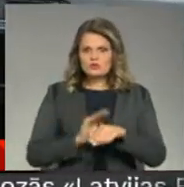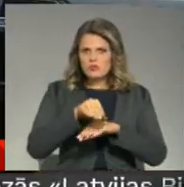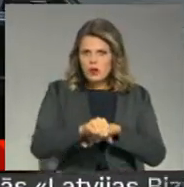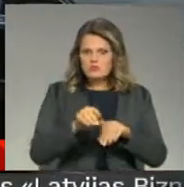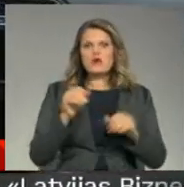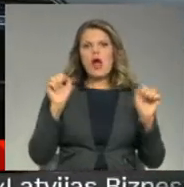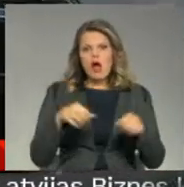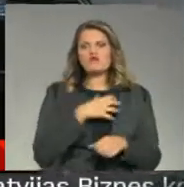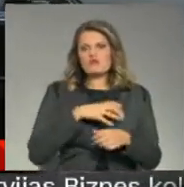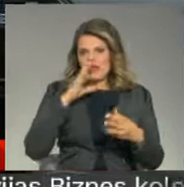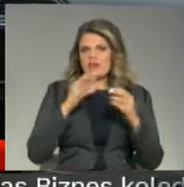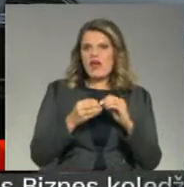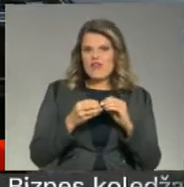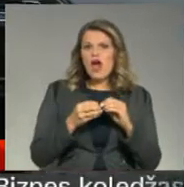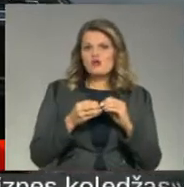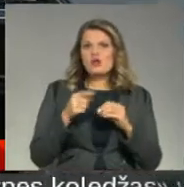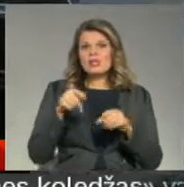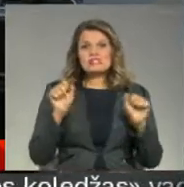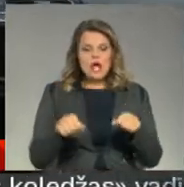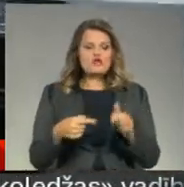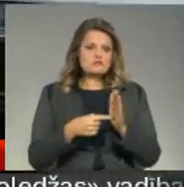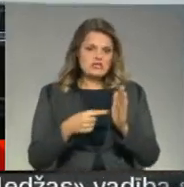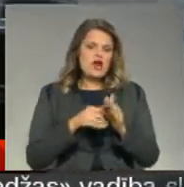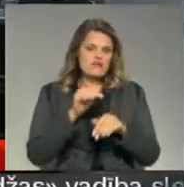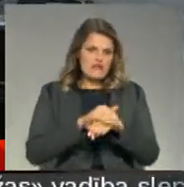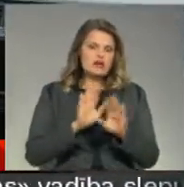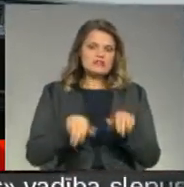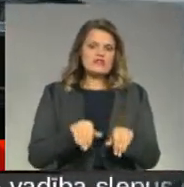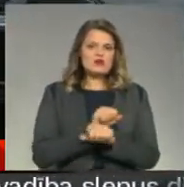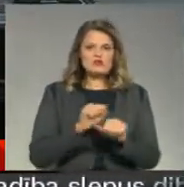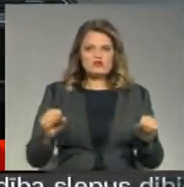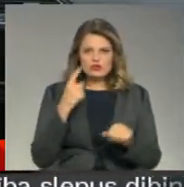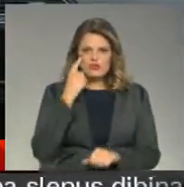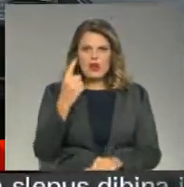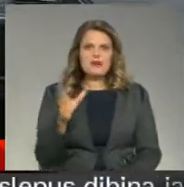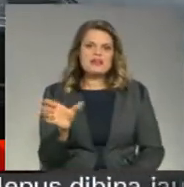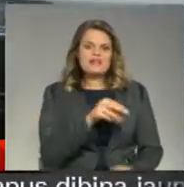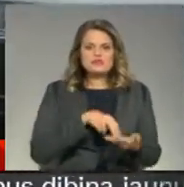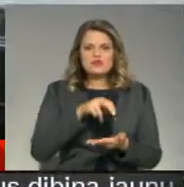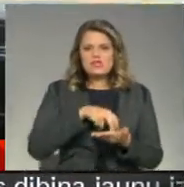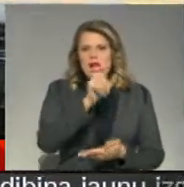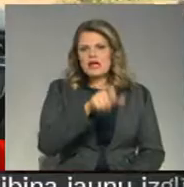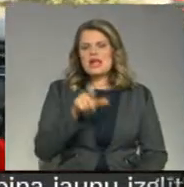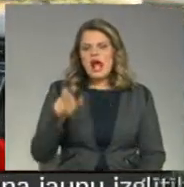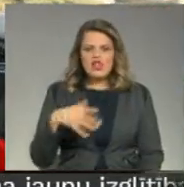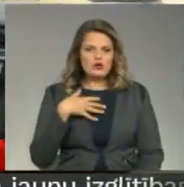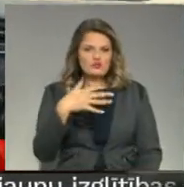ātrums ir jāievērojot. Tas ir tas ātrums ar kādu. Faktiski var diezgan droši pamanīt visus gājējus priekšā